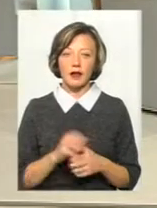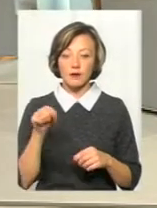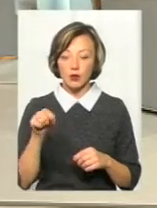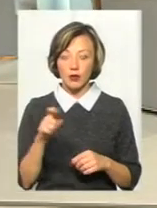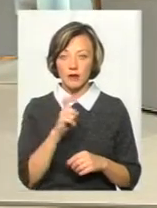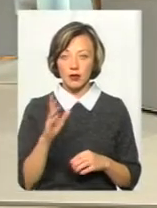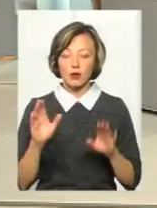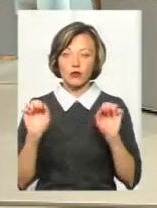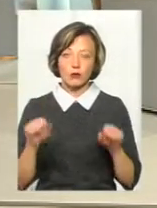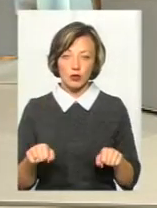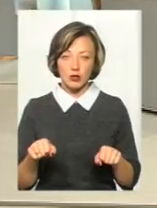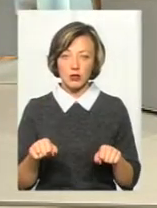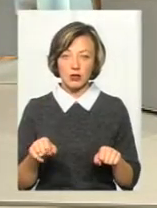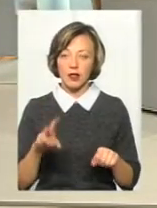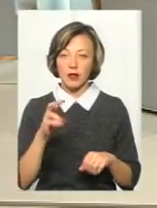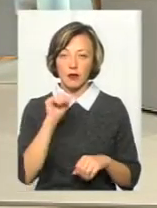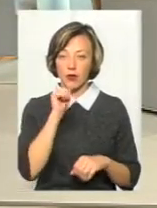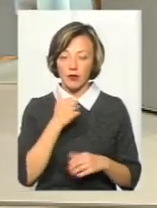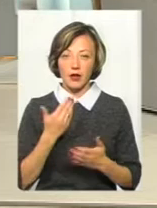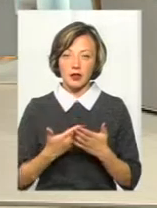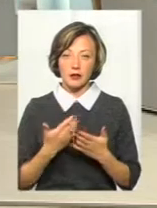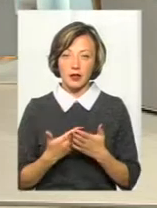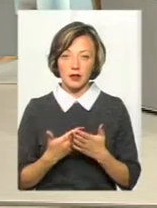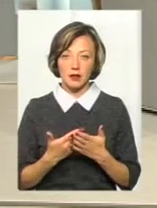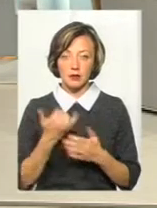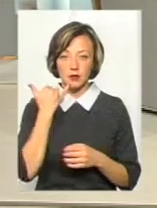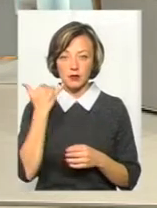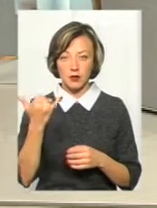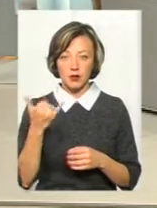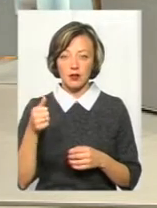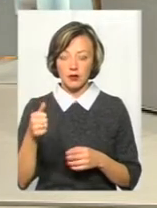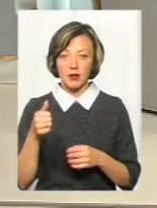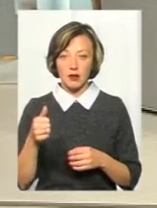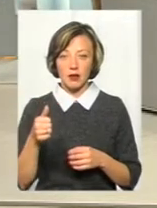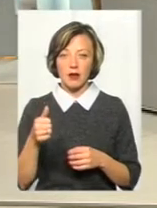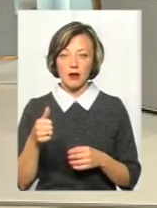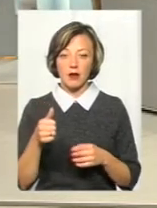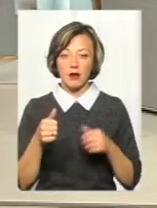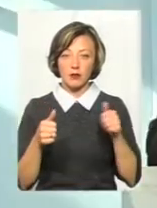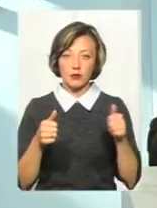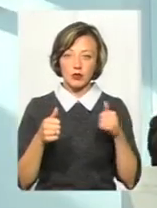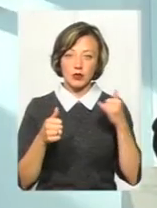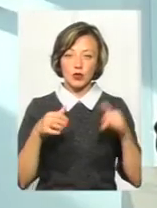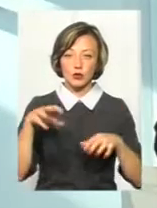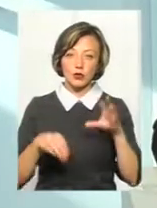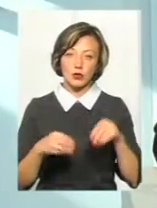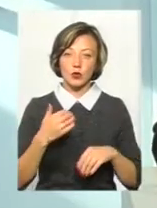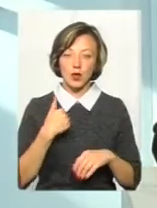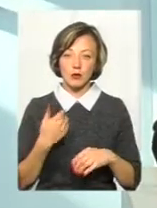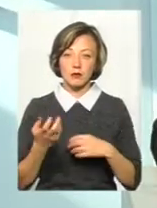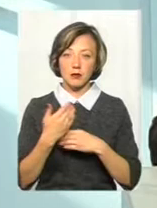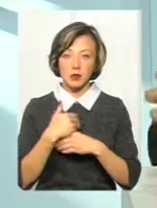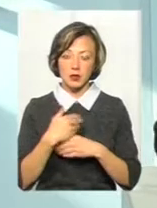можна навіть не полінуватися, якщо вам позвонили в двері, ви позвонили сусідам, добрий день, от до нас прийшли